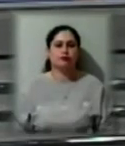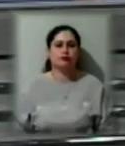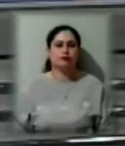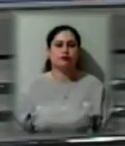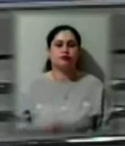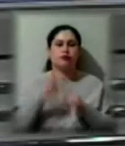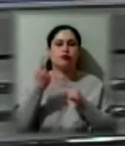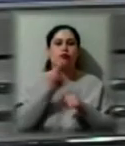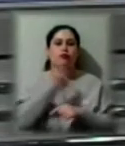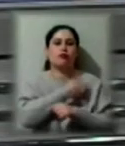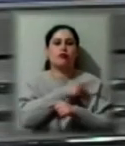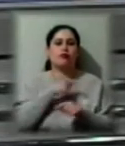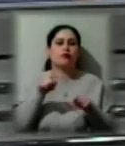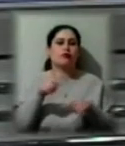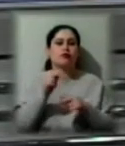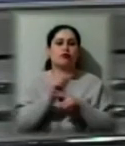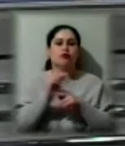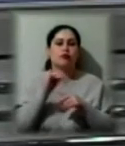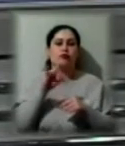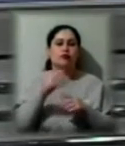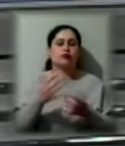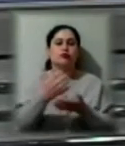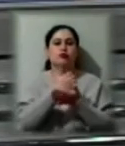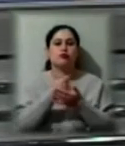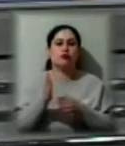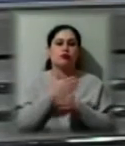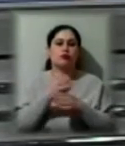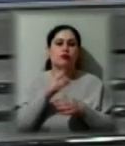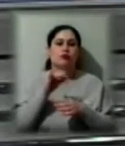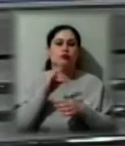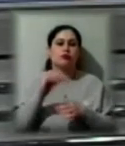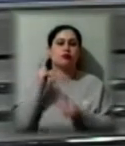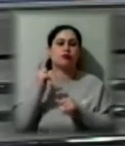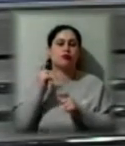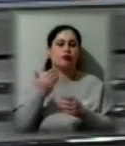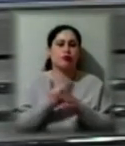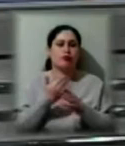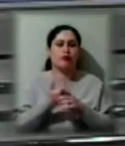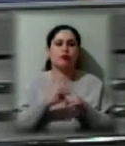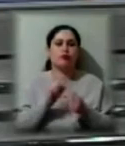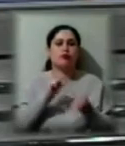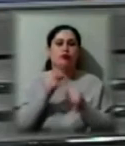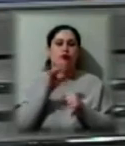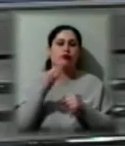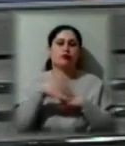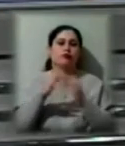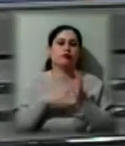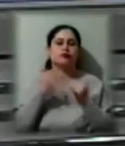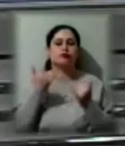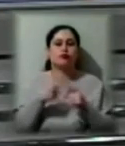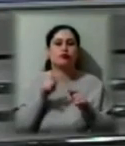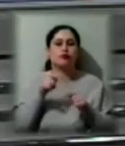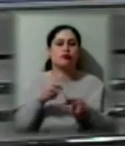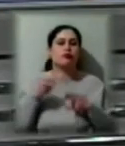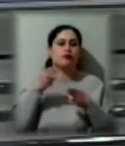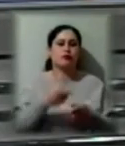відновного лікування є пунктом збору та розподілу медичної гуманітарної допомоги для боротьби з COVID-19. Сьогодні туди привезли обладнання та